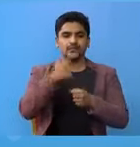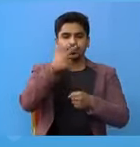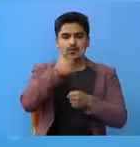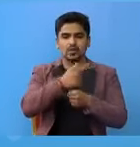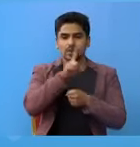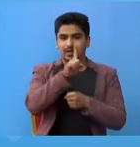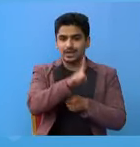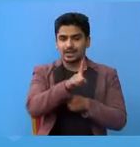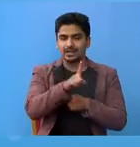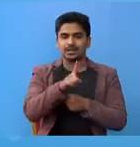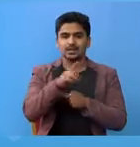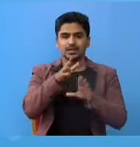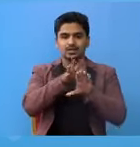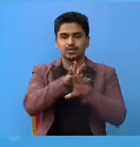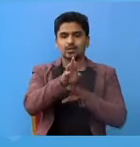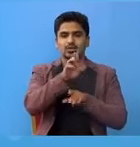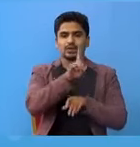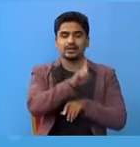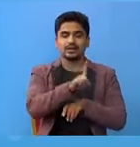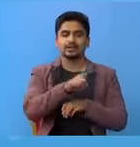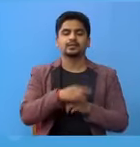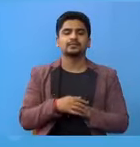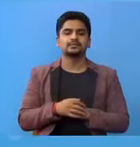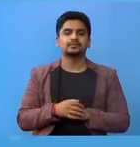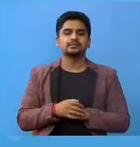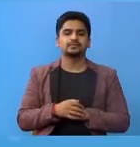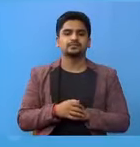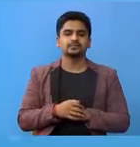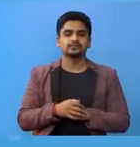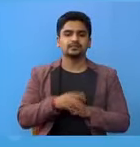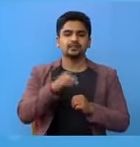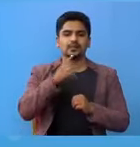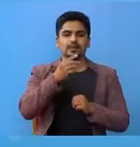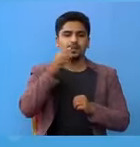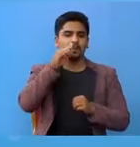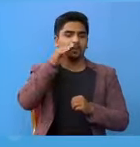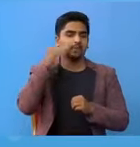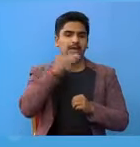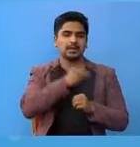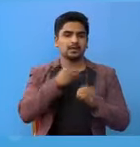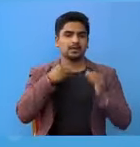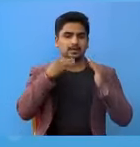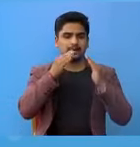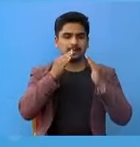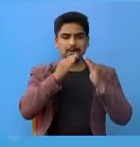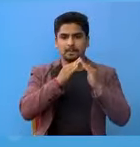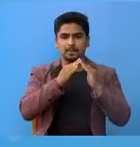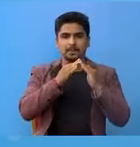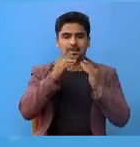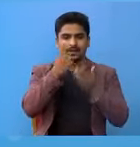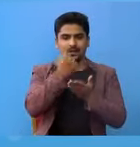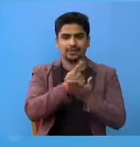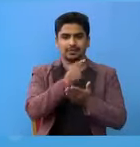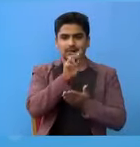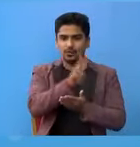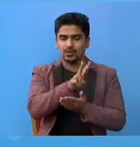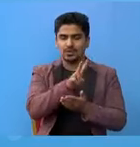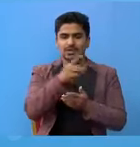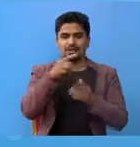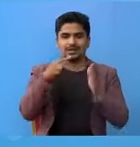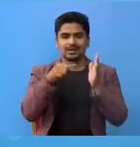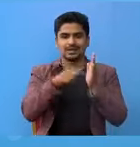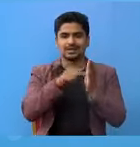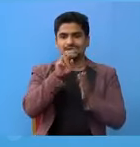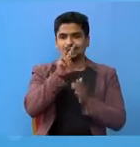नुँआ कोट का एक जना र रोवताट का एक जना हुनुचा। बिरेंद अस्पताल प्रियोक साला मां काफानु का दुई जना र